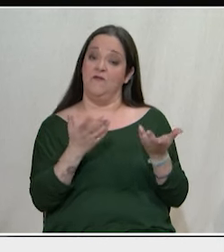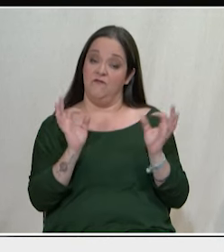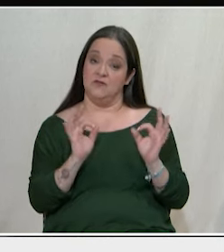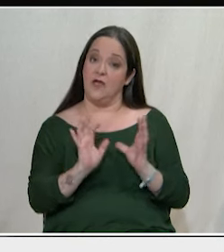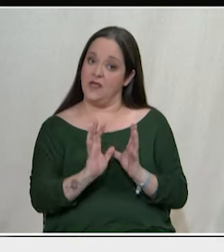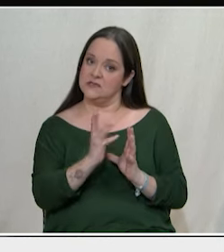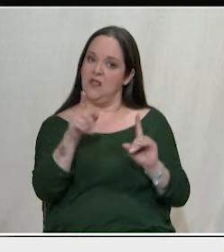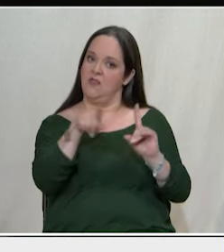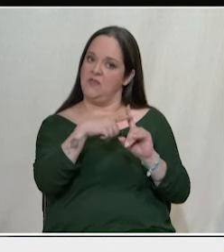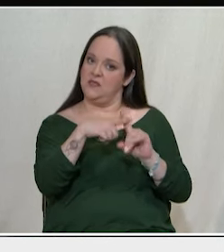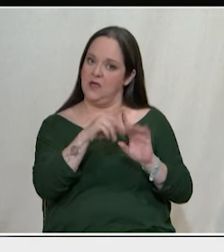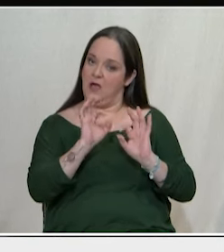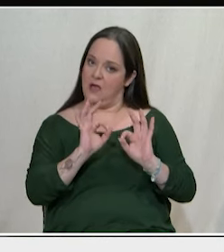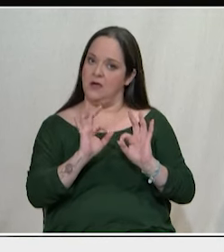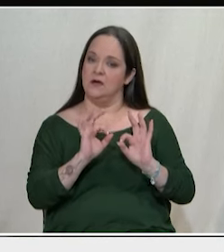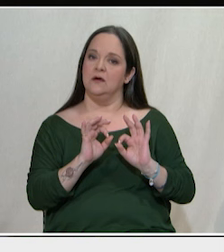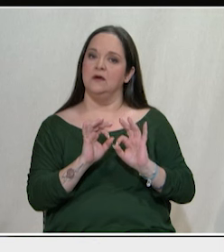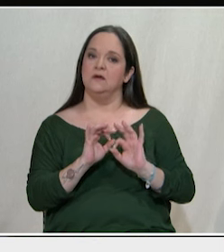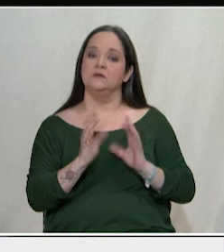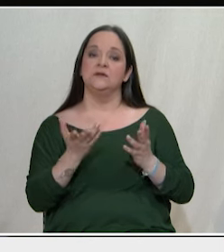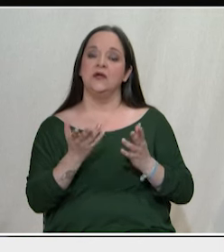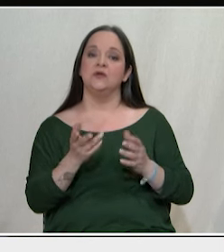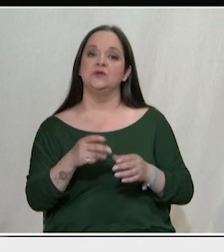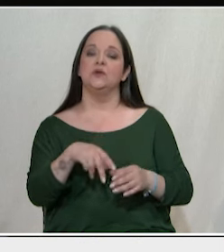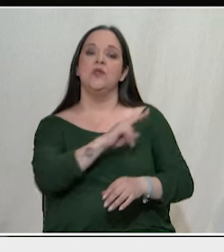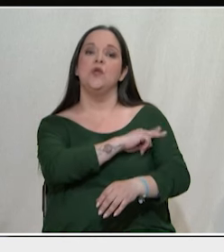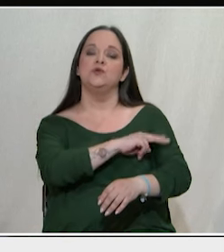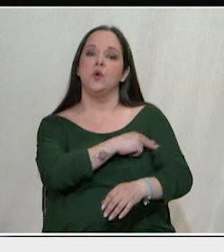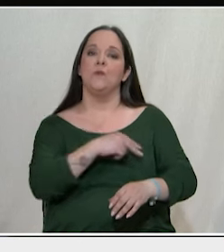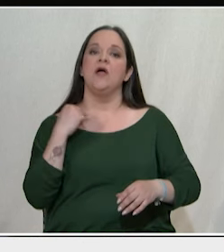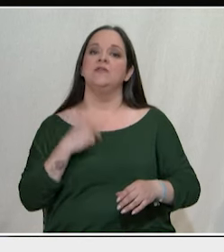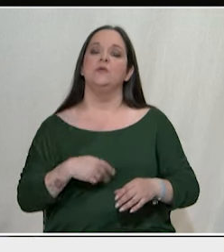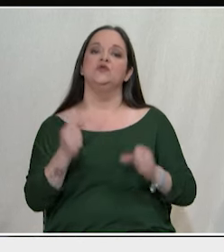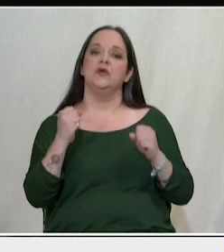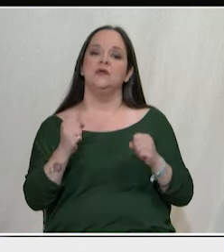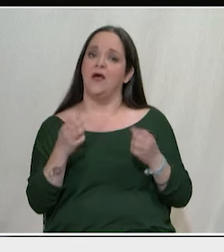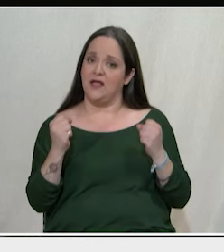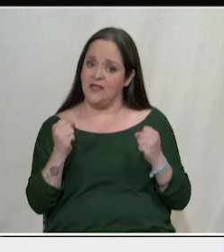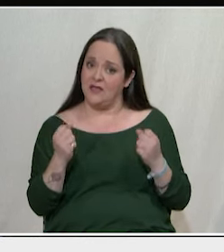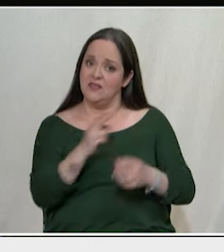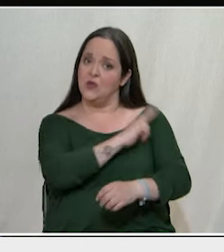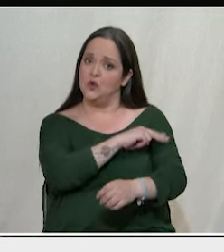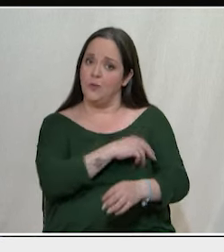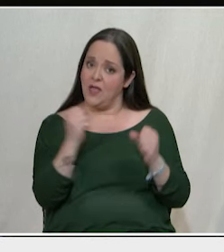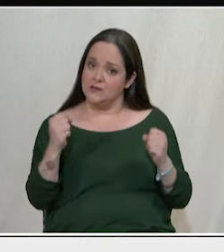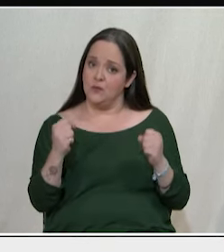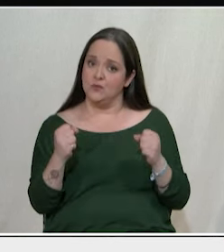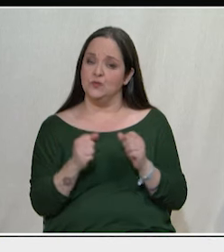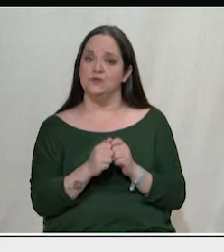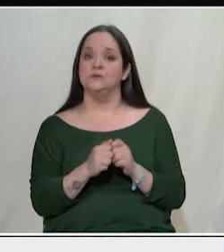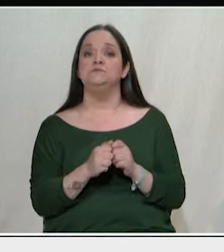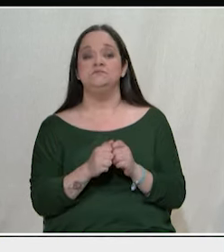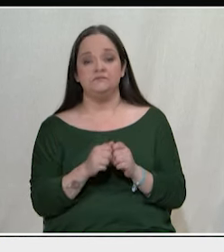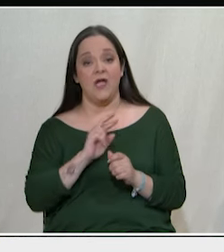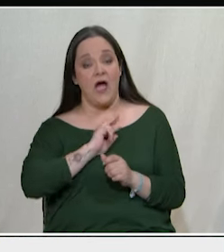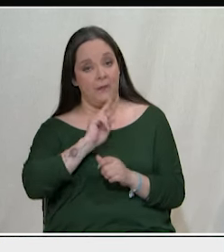τι χρειάζεται να γίνει και εάν το εσύ, πόσο αντέχει ακόμη. Είναι το